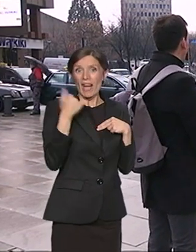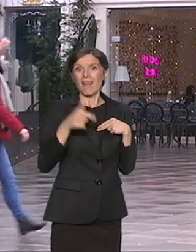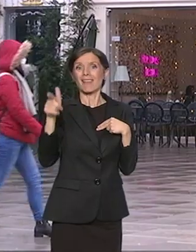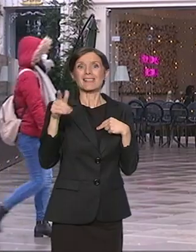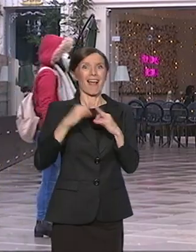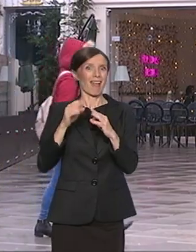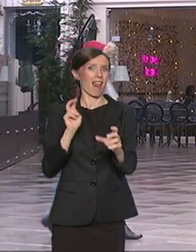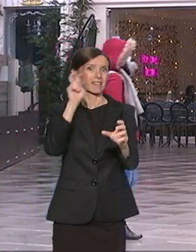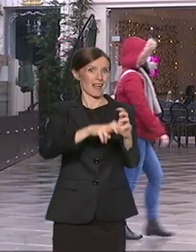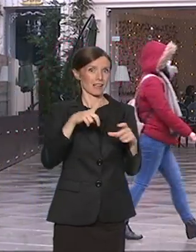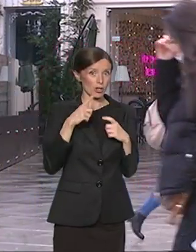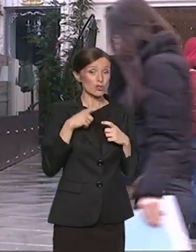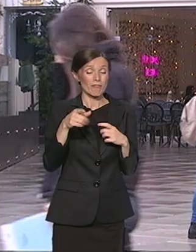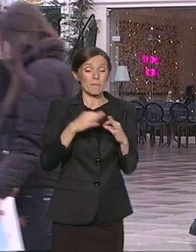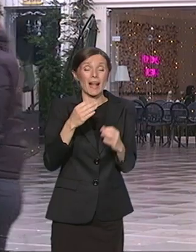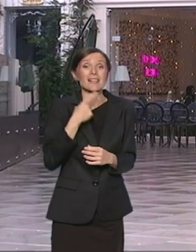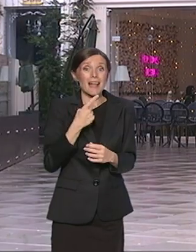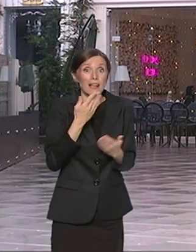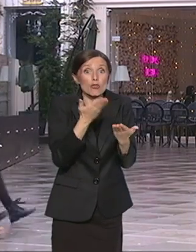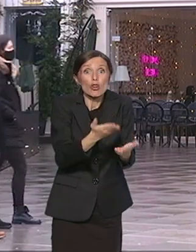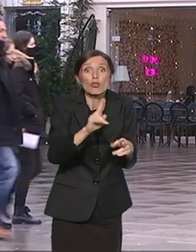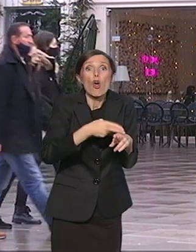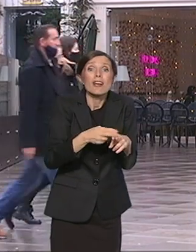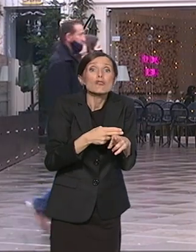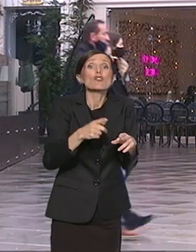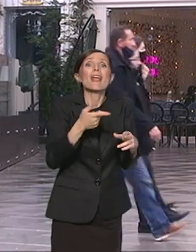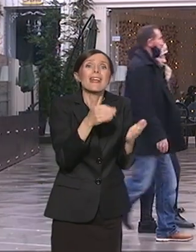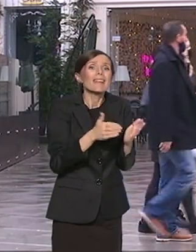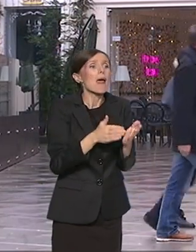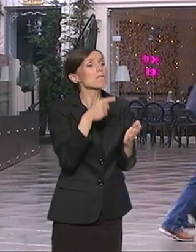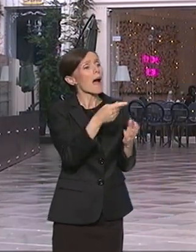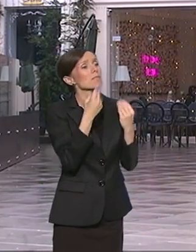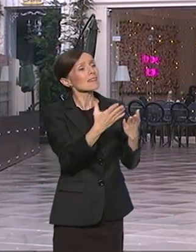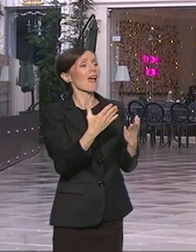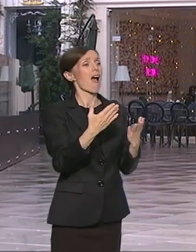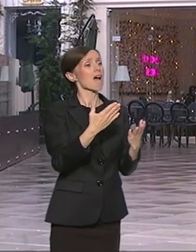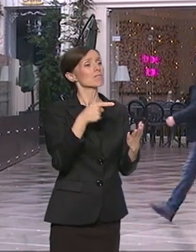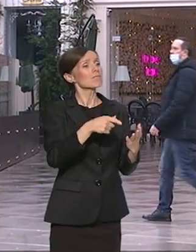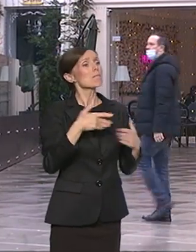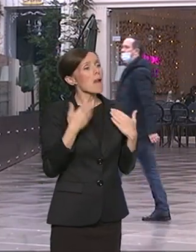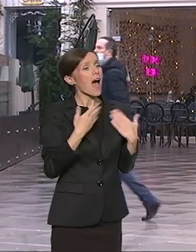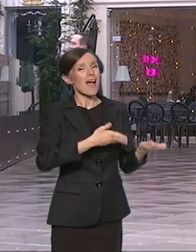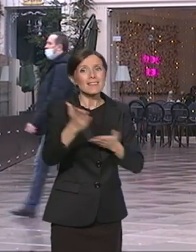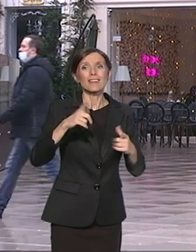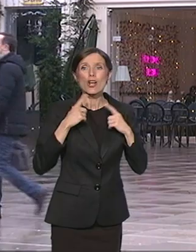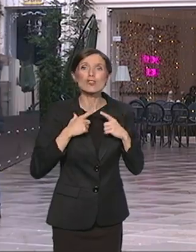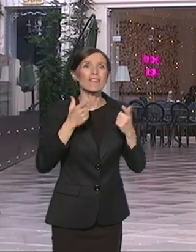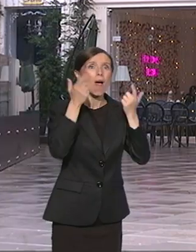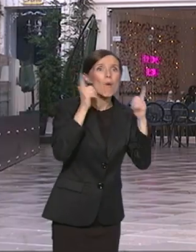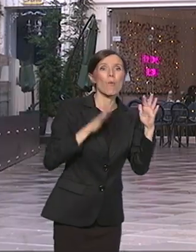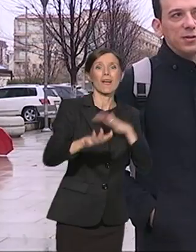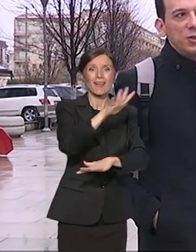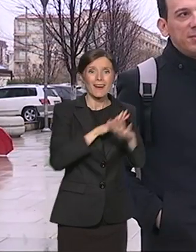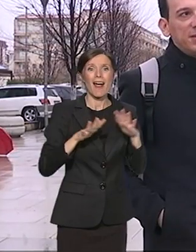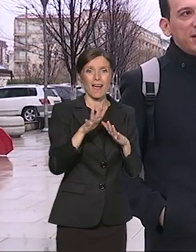Omogućiti mladim ljudima da žive i rade u urbanim sredinama na ovom području. U Prištini imate svaku